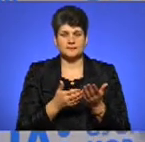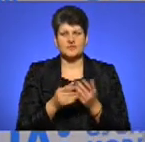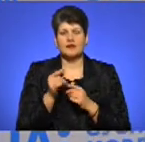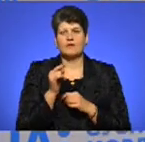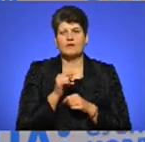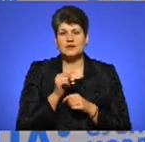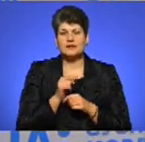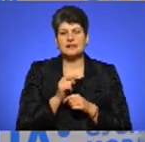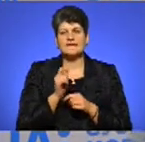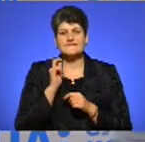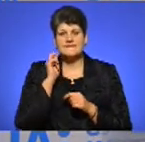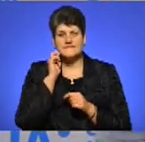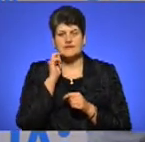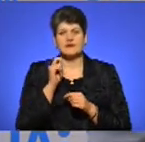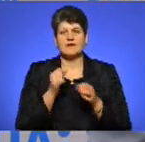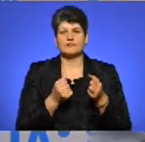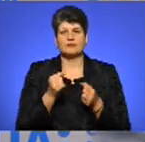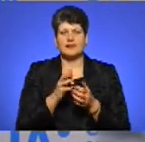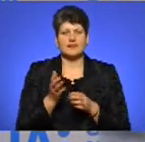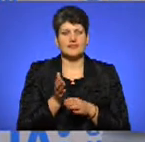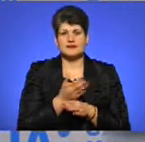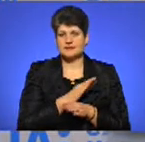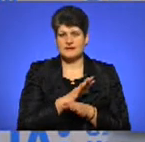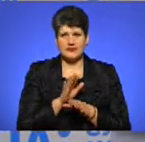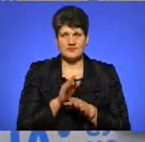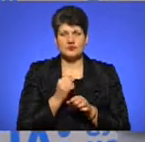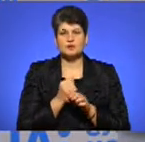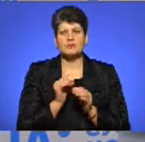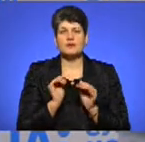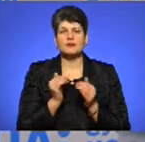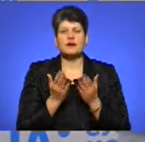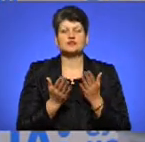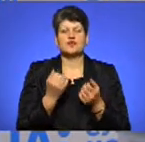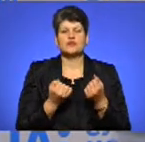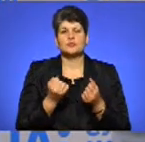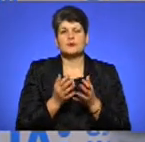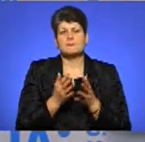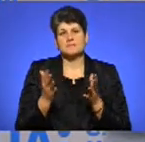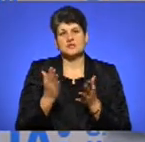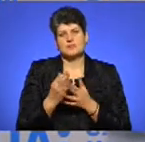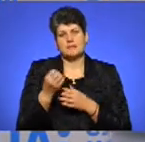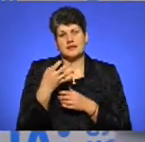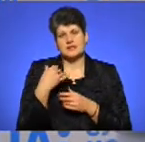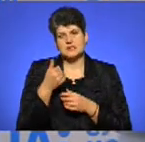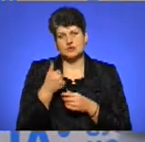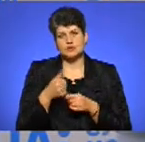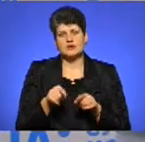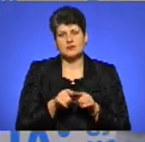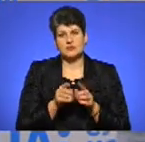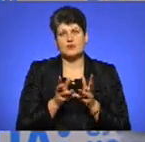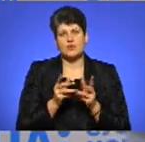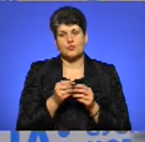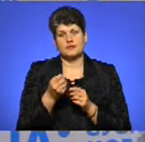вік автомобіля не зняли, вони просто зробили яке обмеження. Якщо автомобіль більше, меніж 15 років, все рівно рахується як 15.